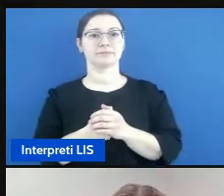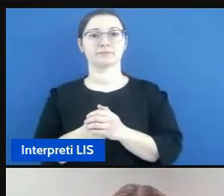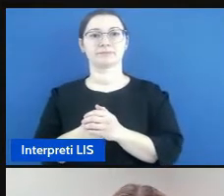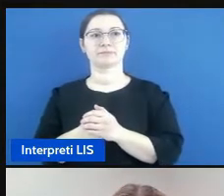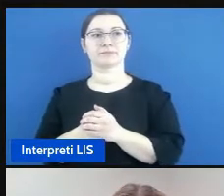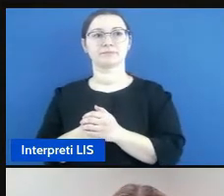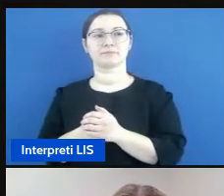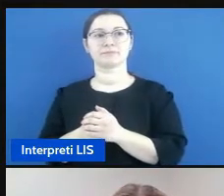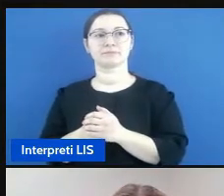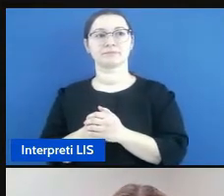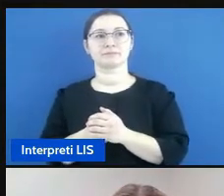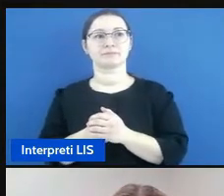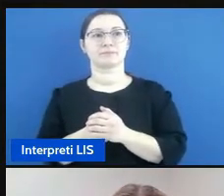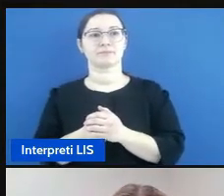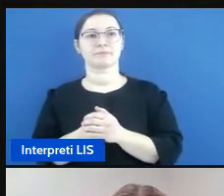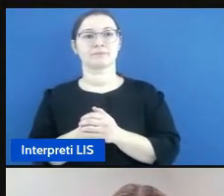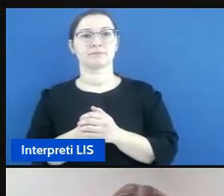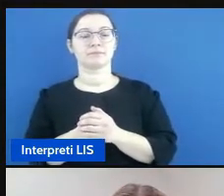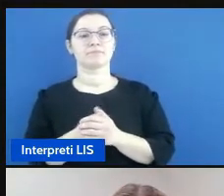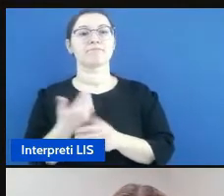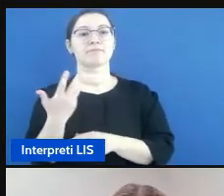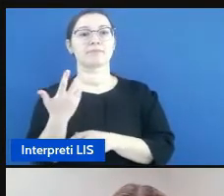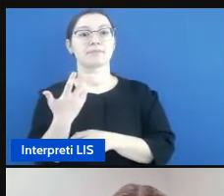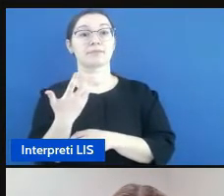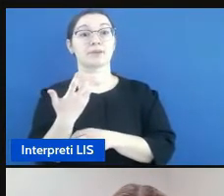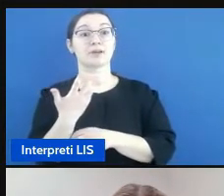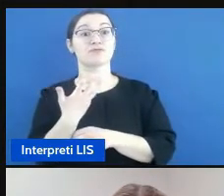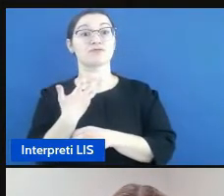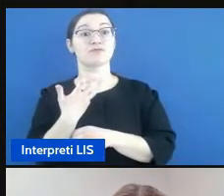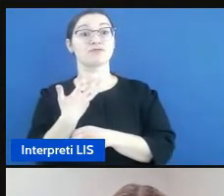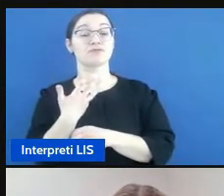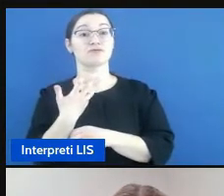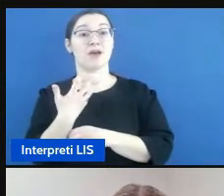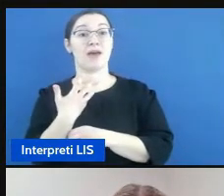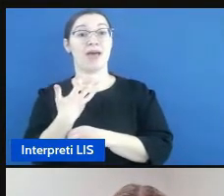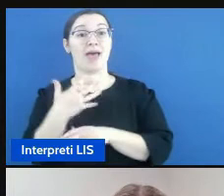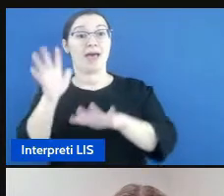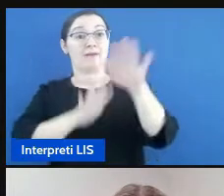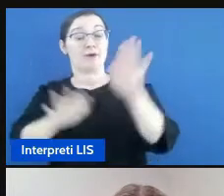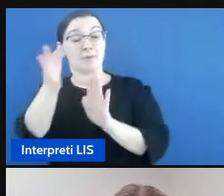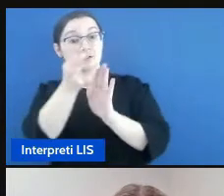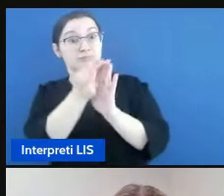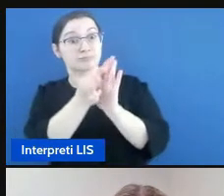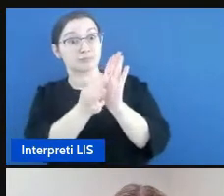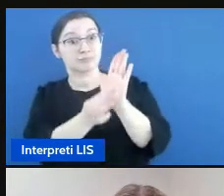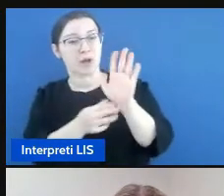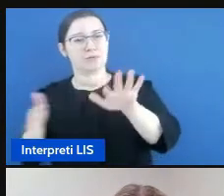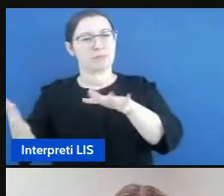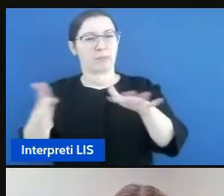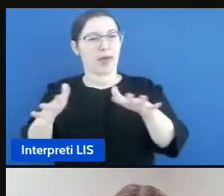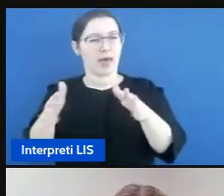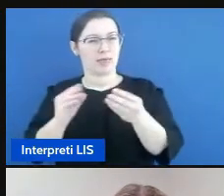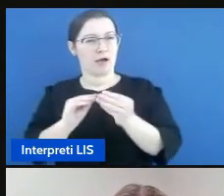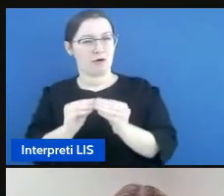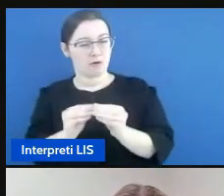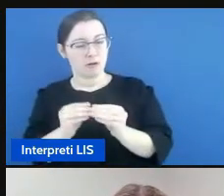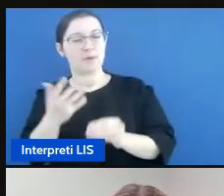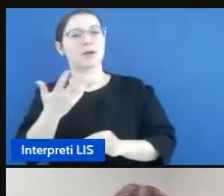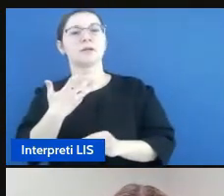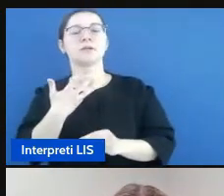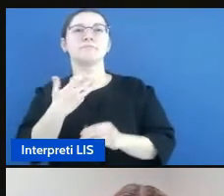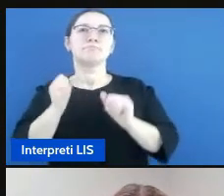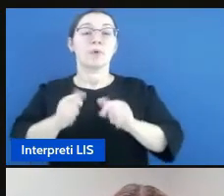grazie ai dati normativi contenuti nel manuale abbiamo potuto stabilire il livello linguistico di